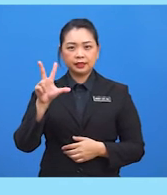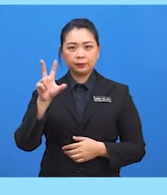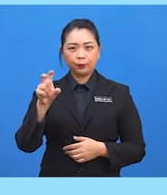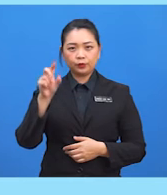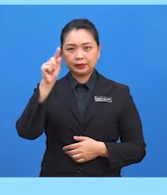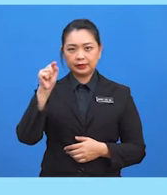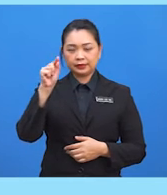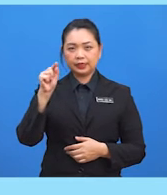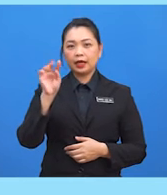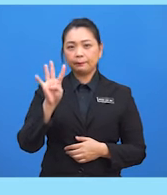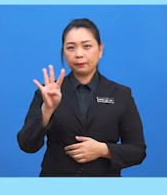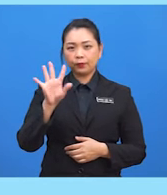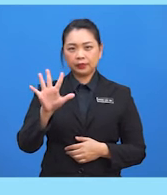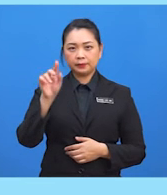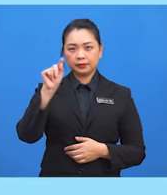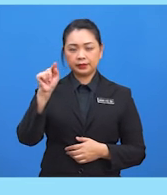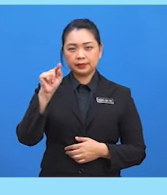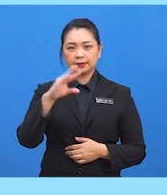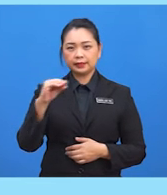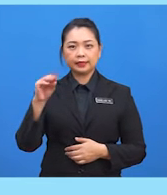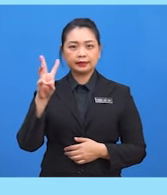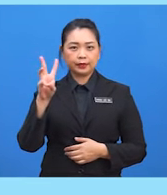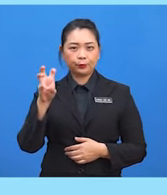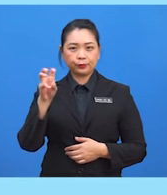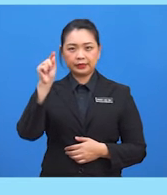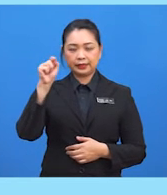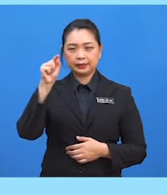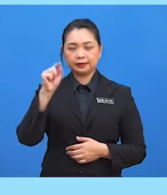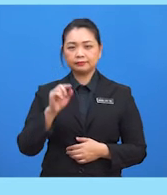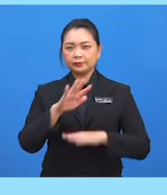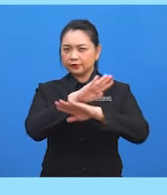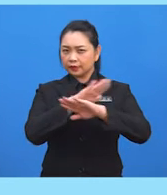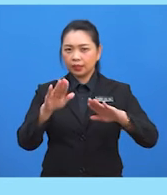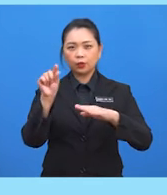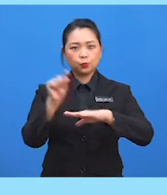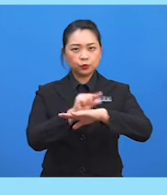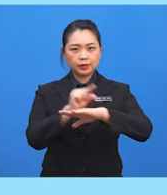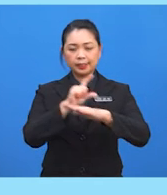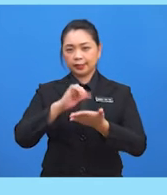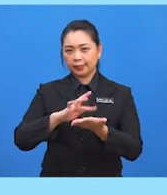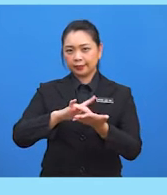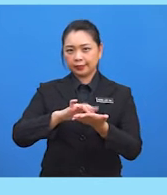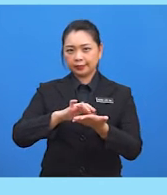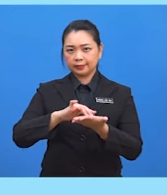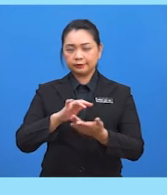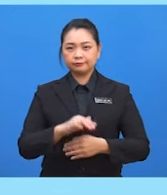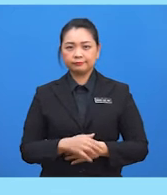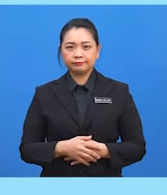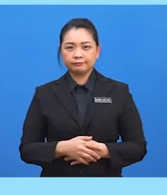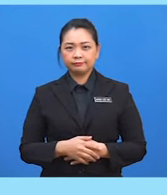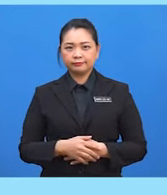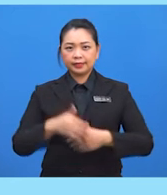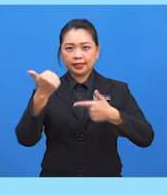45 darjah, 60 darjah tanpa menggunakan kaklitor. Yang